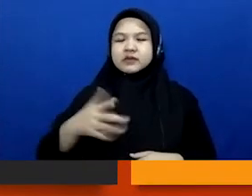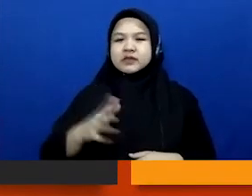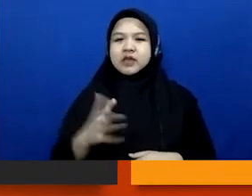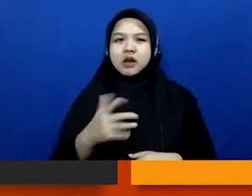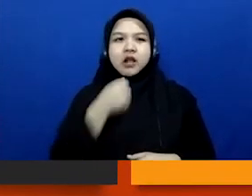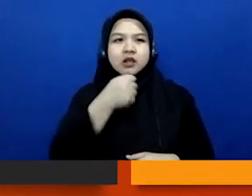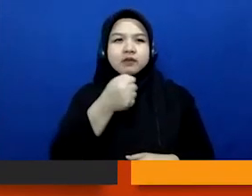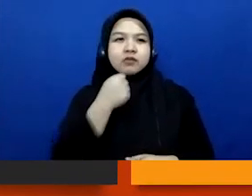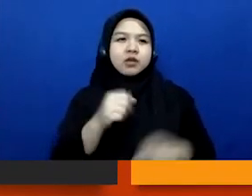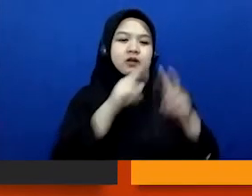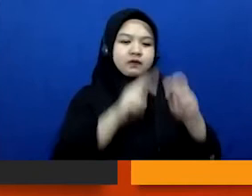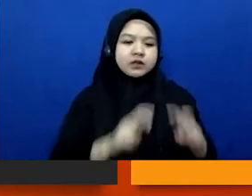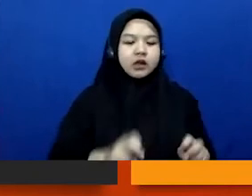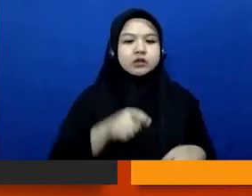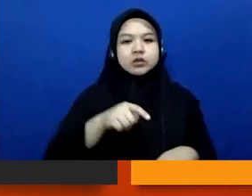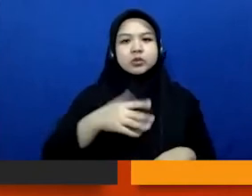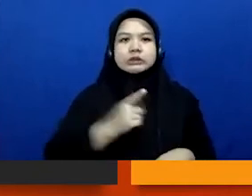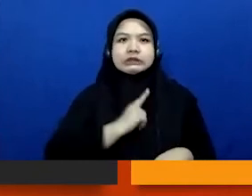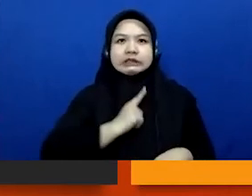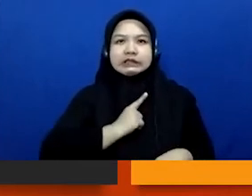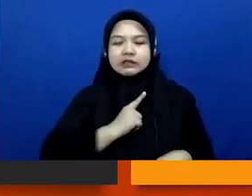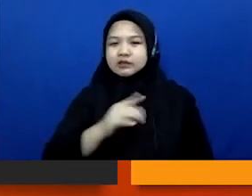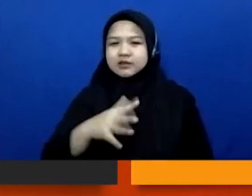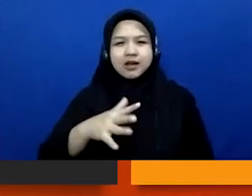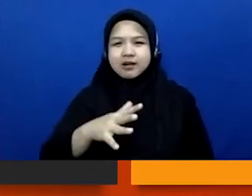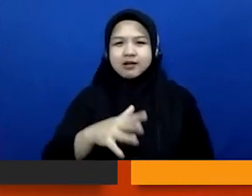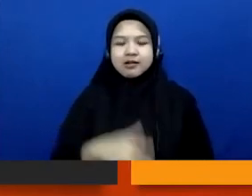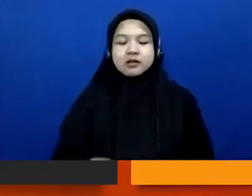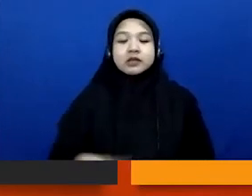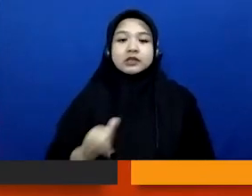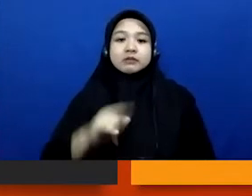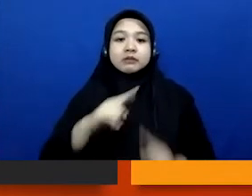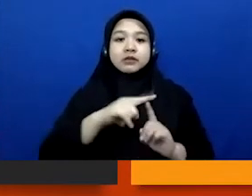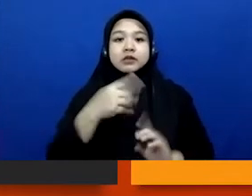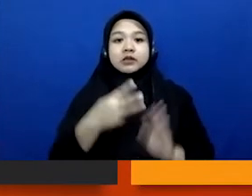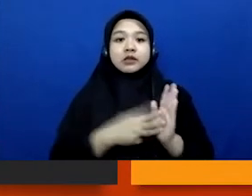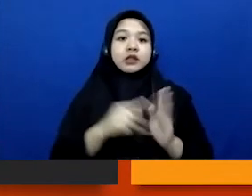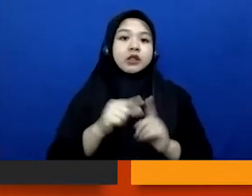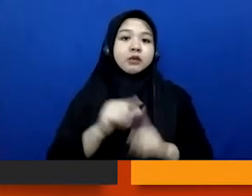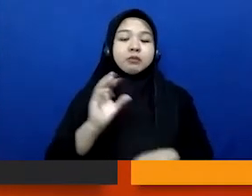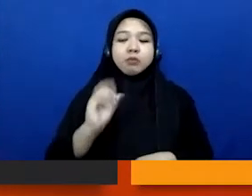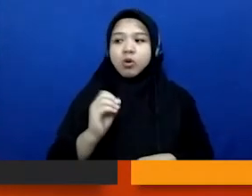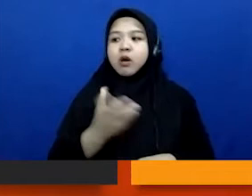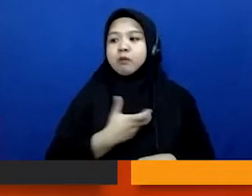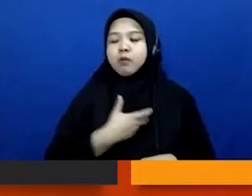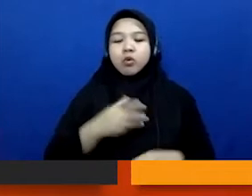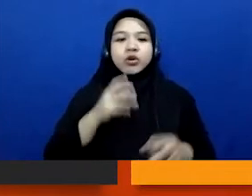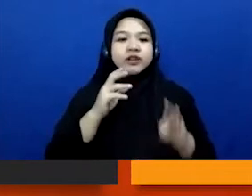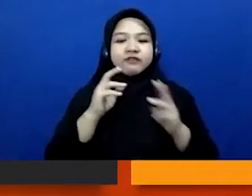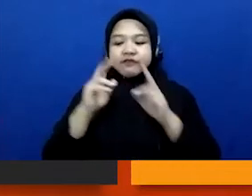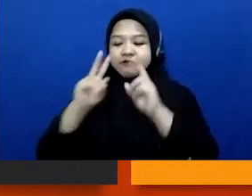liputan investigasi itu dilakukan seorang diri di tempo misalnya dalam melakukan investigasi